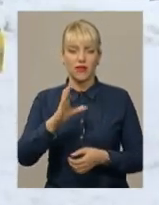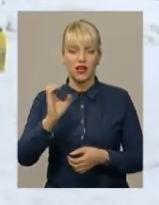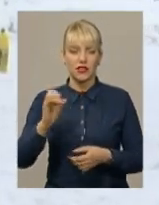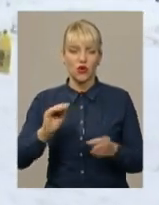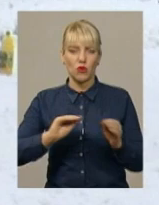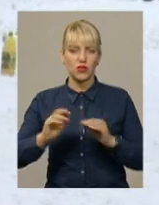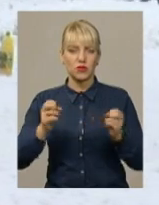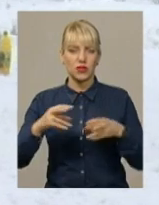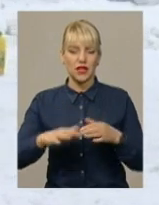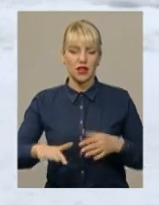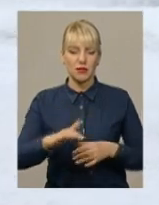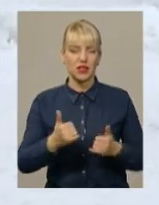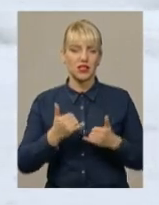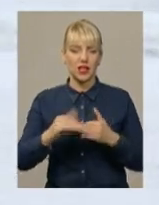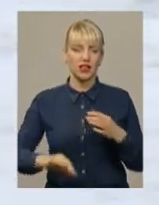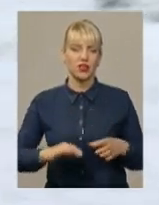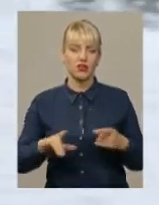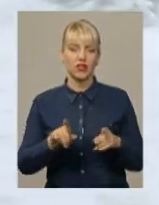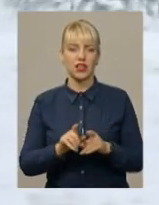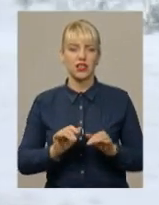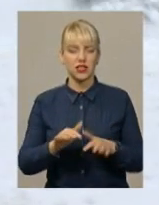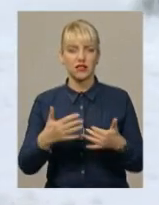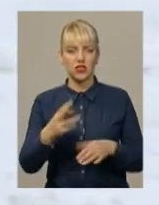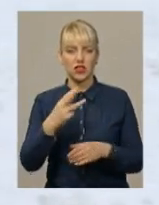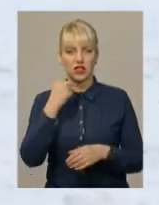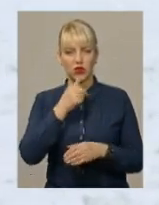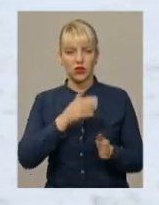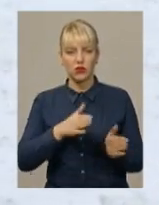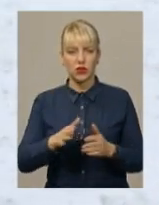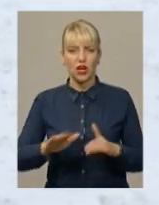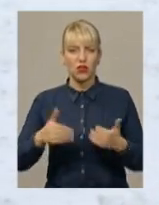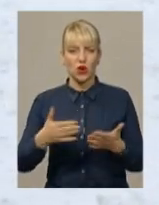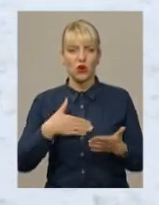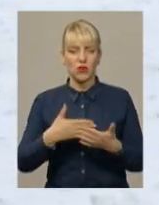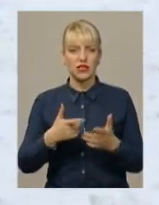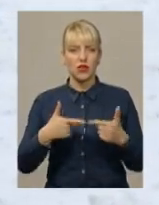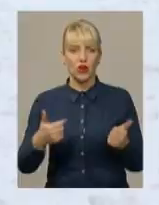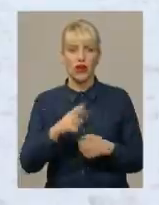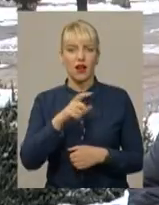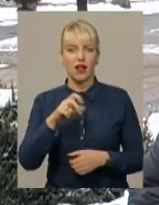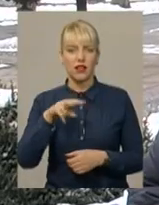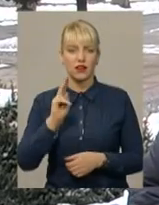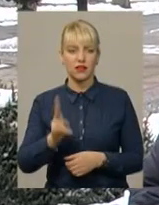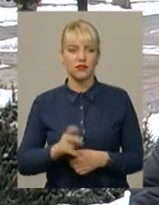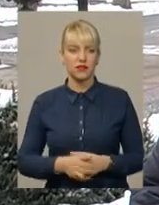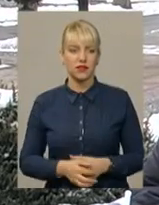спеціальний майданчик для тренувань. Такий захід вже третій рік поспіль ініціює громадська організація «Халк».